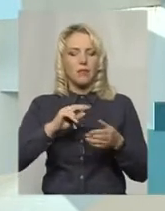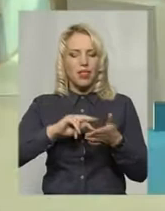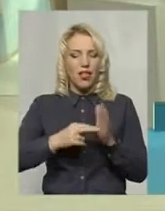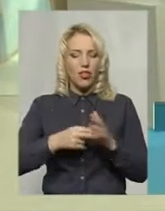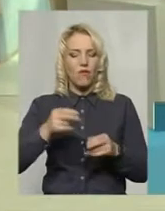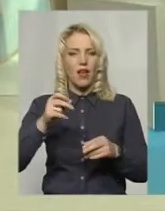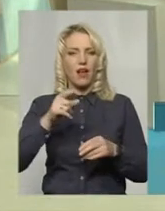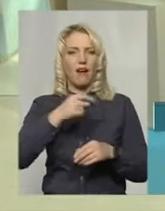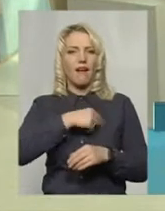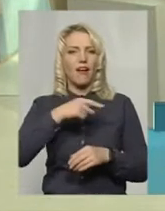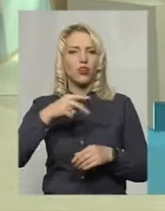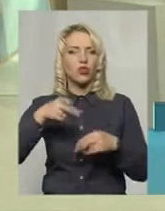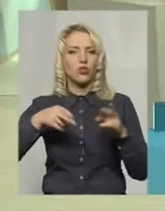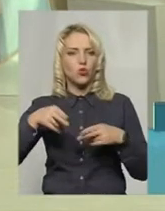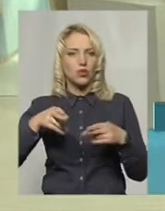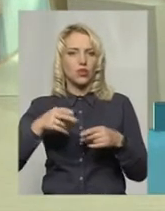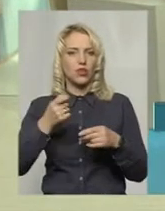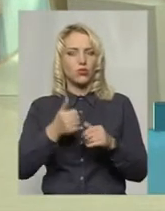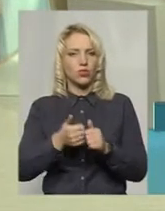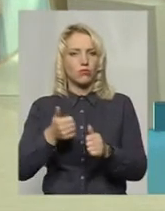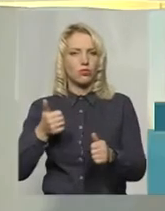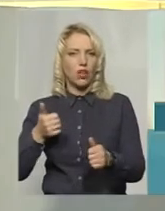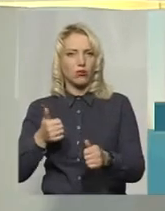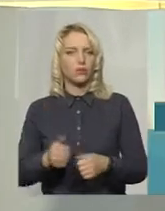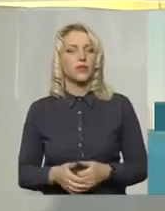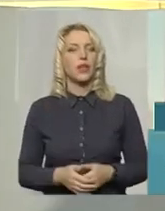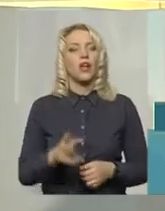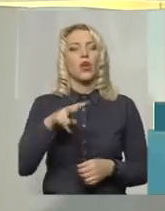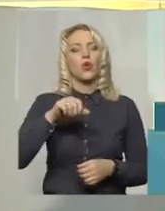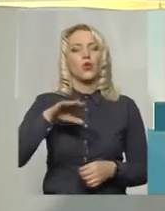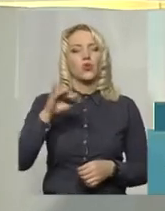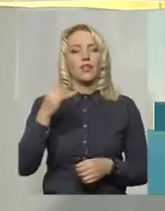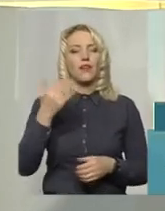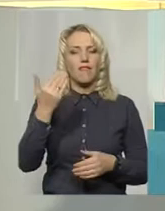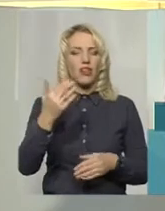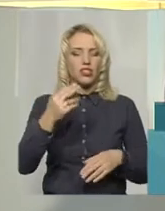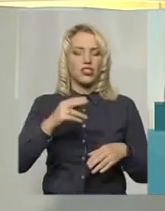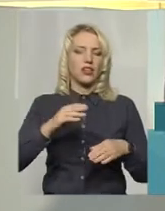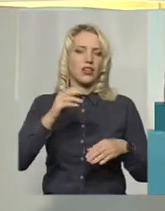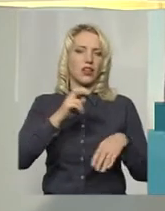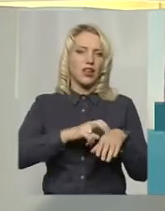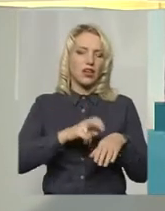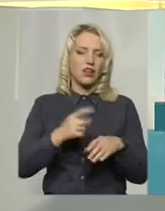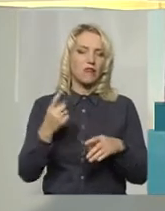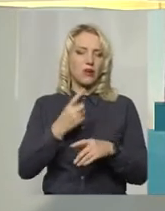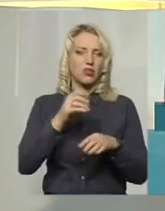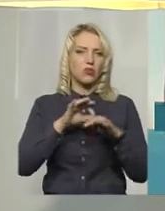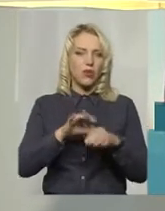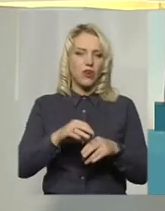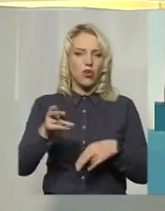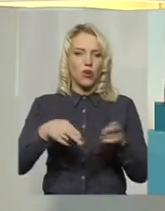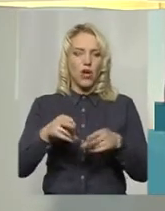трошки позаду. А от у Людому ваші кардіохірурги вперше провели операцію з корекції